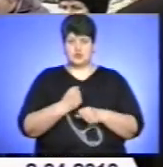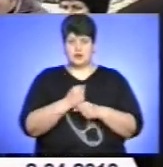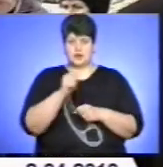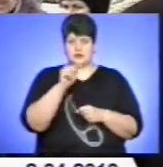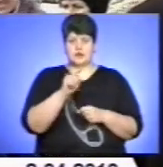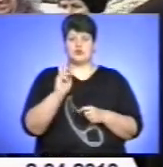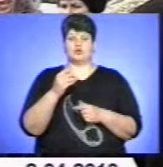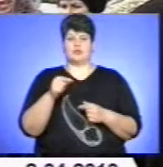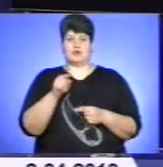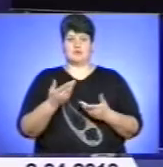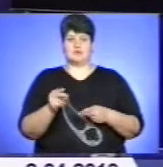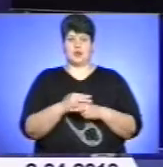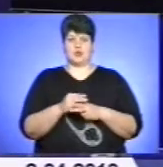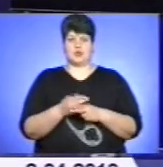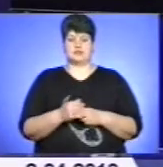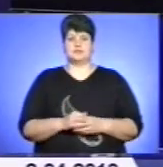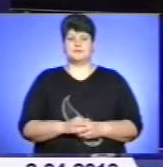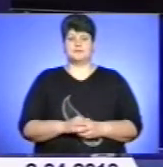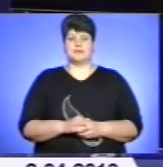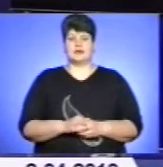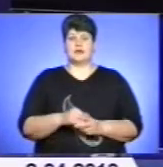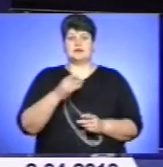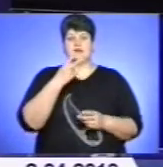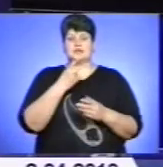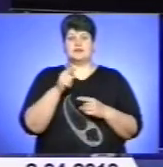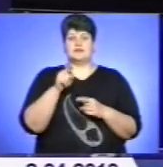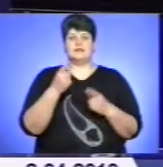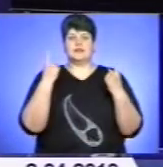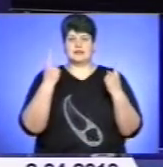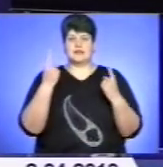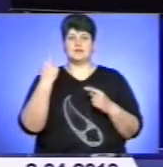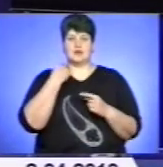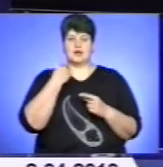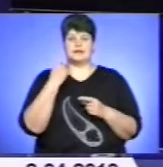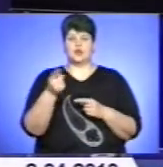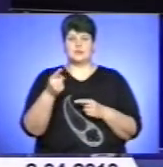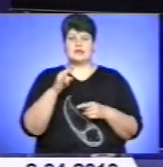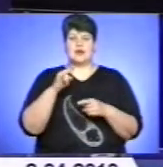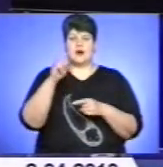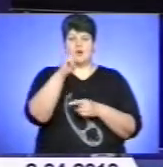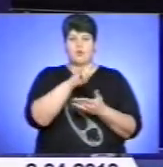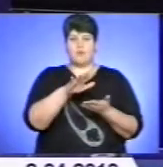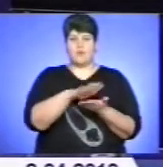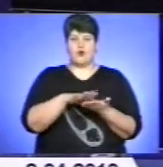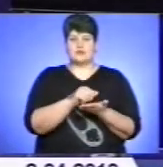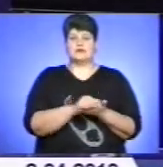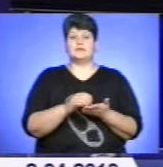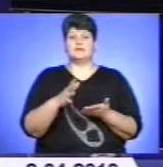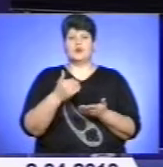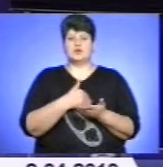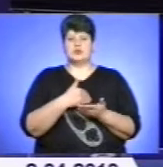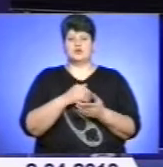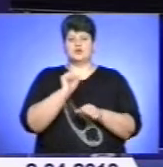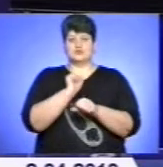лікується. Зважаючи на значні борги Тернопільського аеропорту, робоча група обласної ради планує